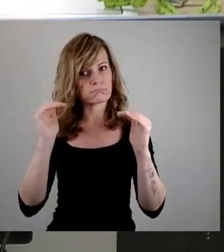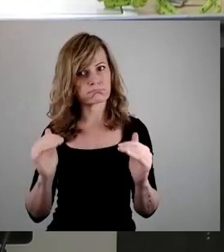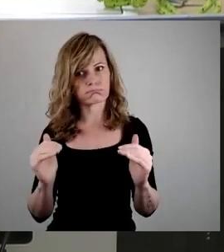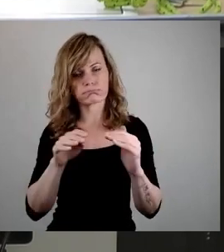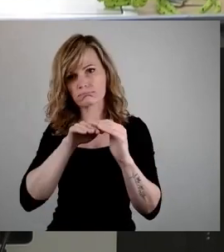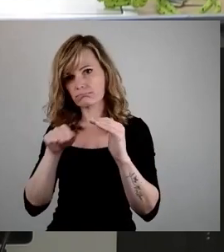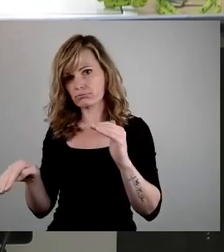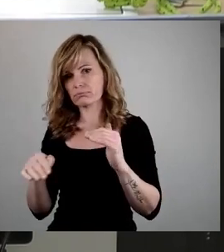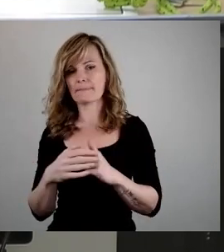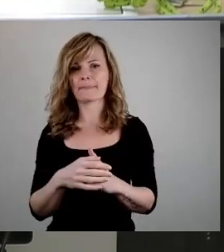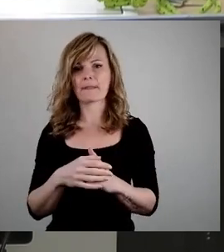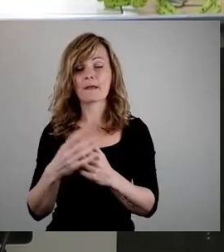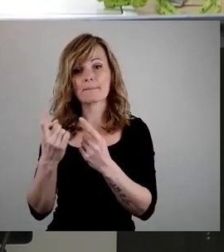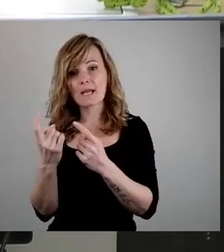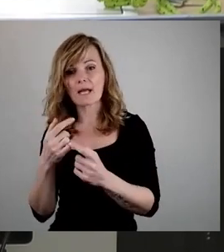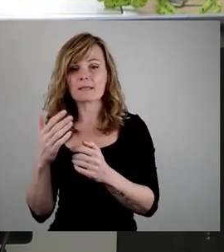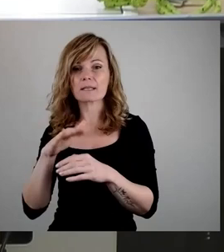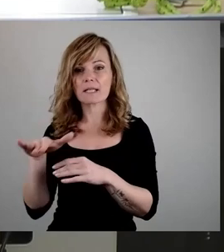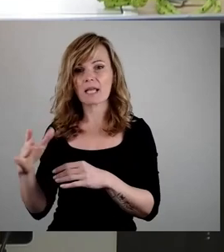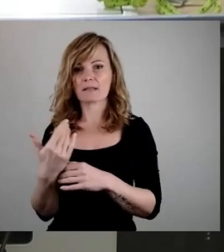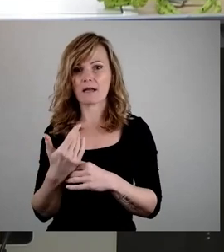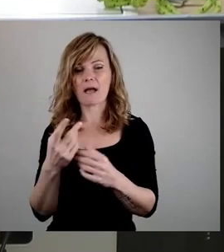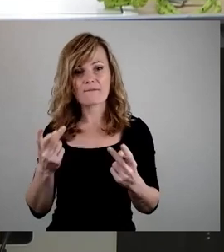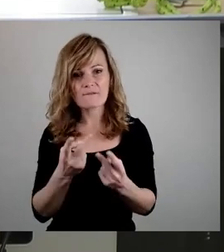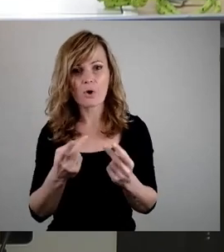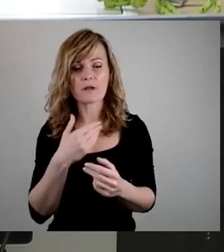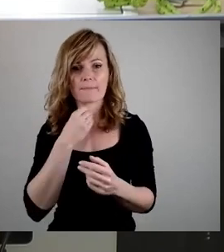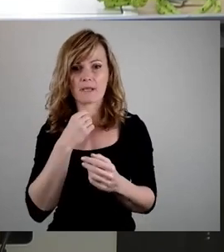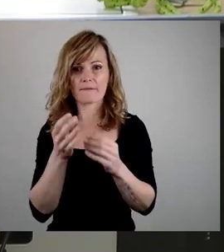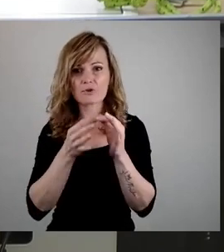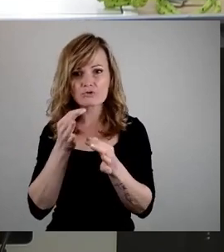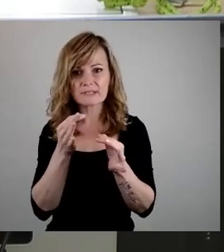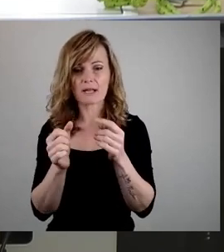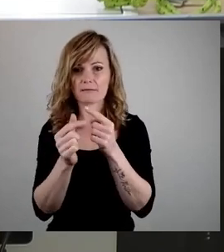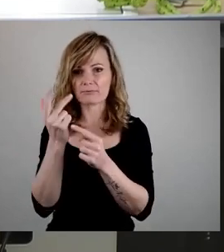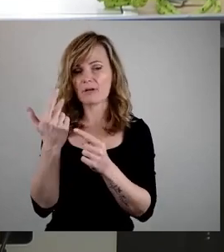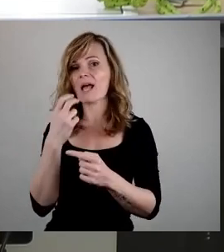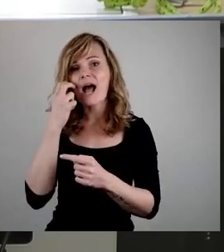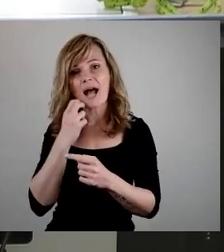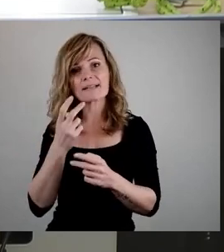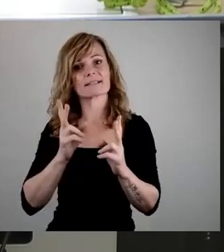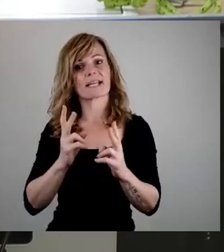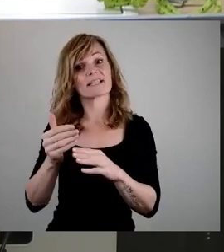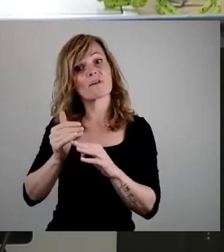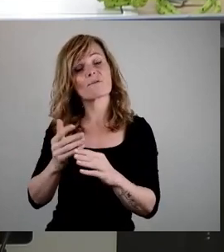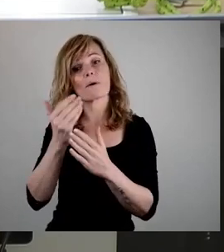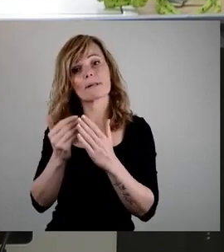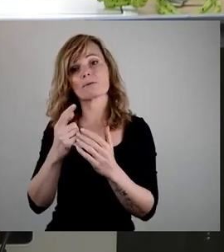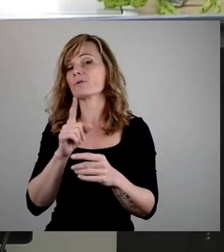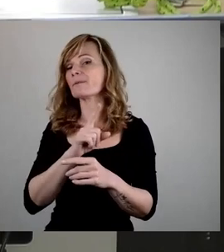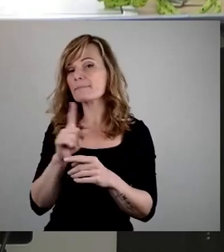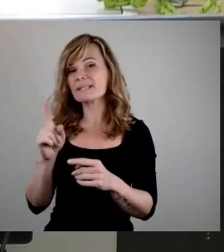Migrantenkinder mit traumatischen Vorbelastungen beziehungsweise ohne altersgerechte Vorbildung bis hin zum Analphabetentum